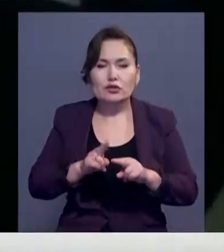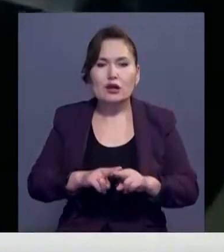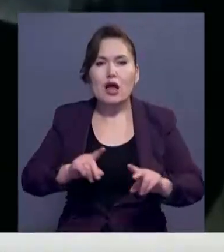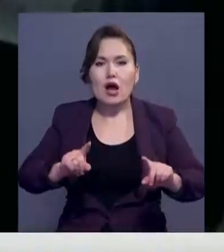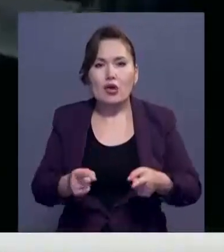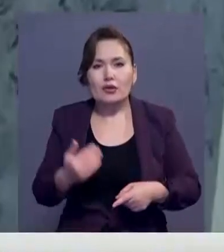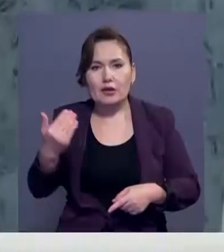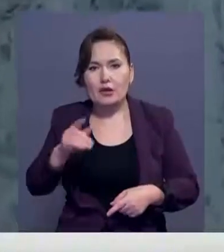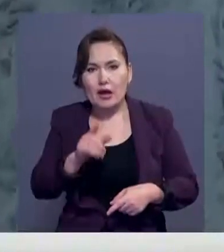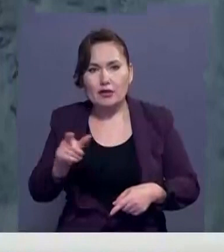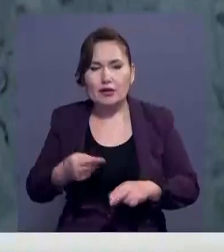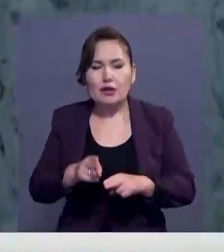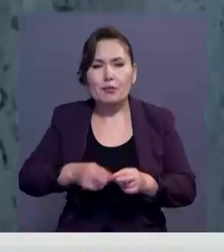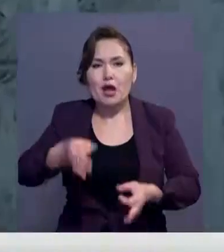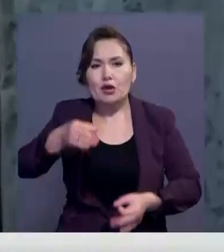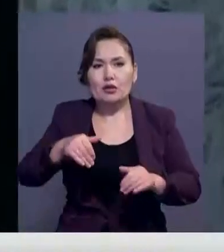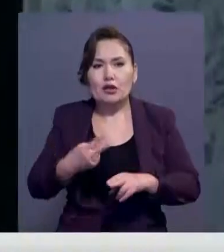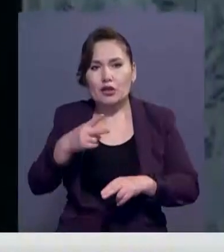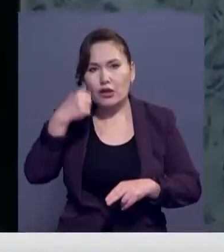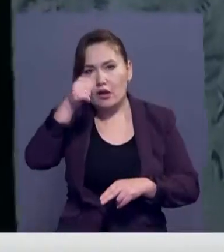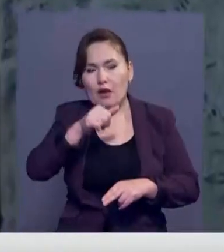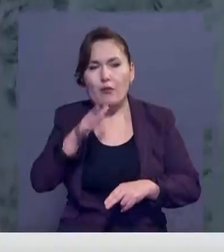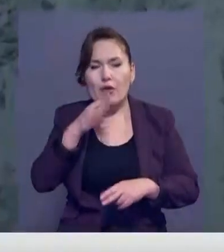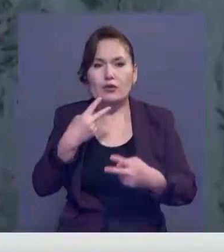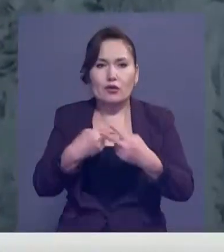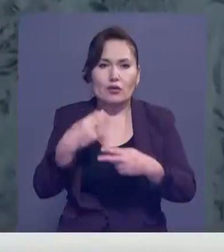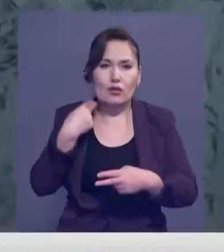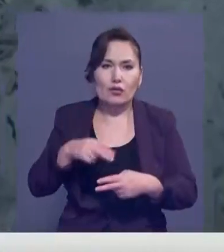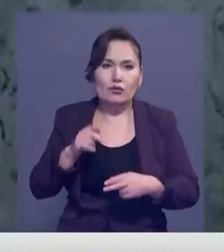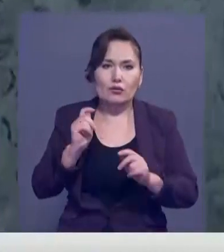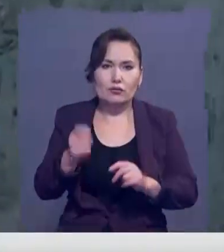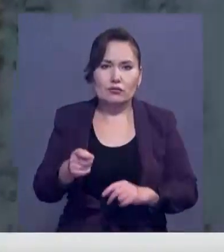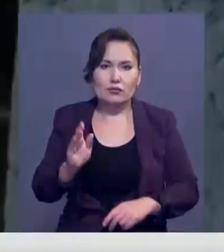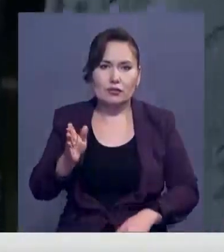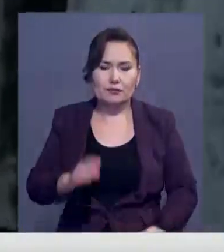ұсталған тұлғалар сот шешіммен екі жылға бас босандығынан айрылды.